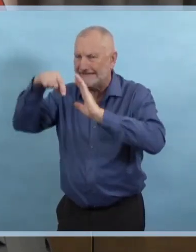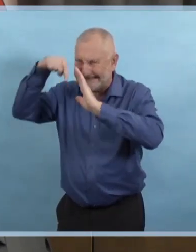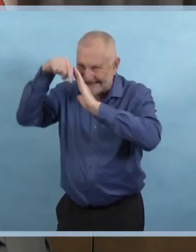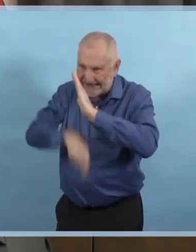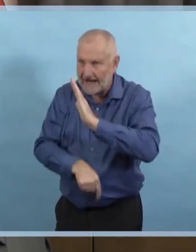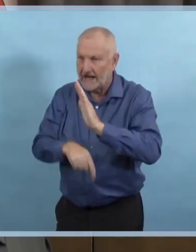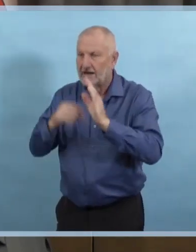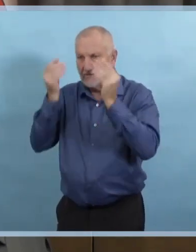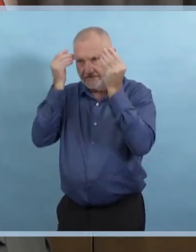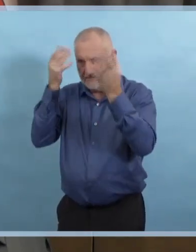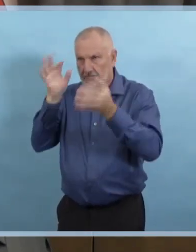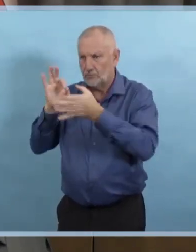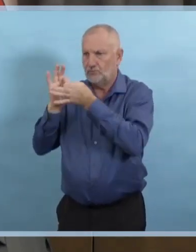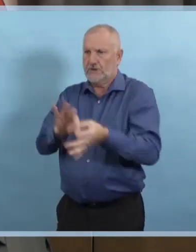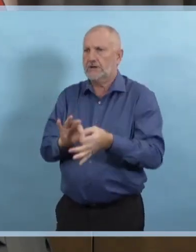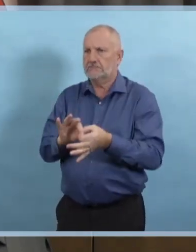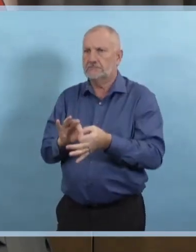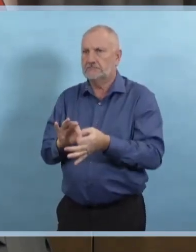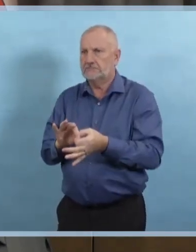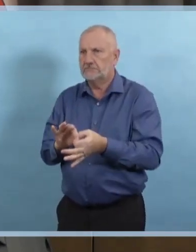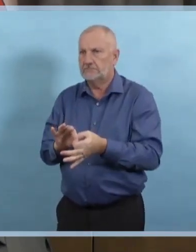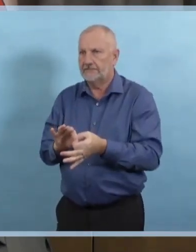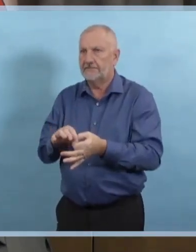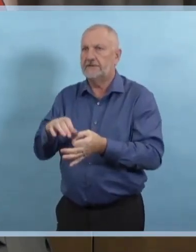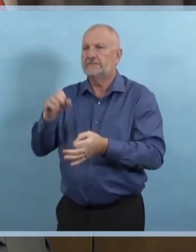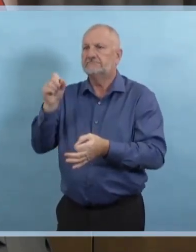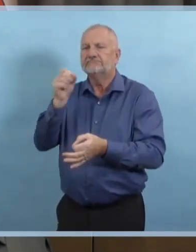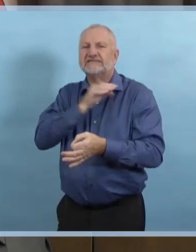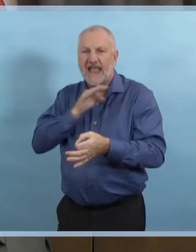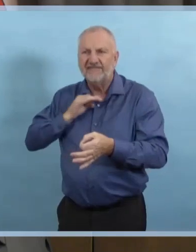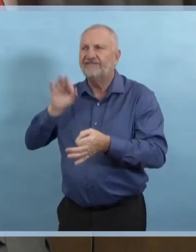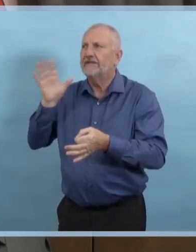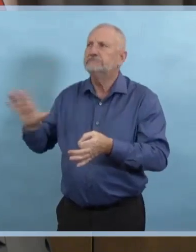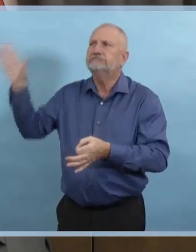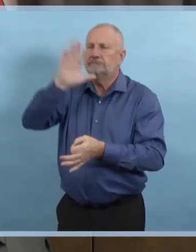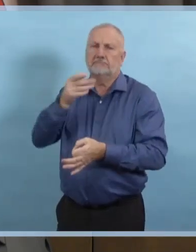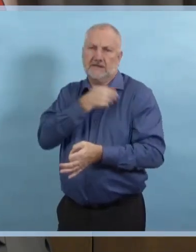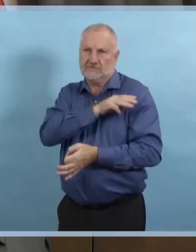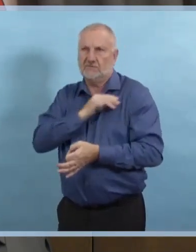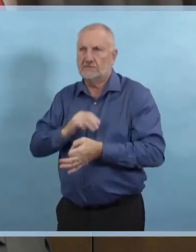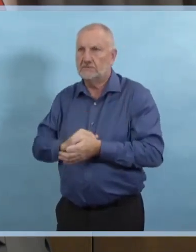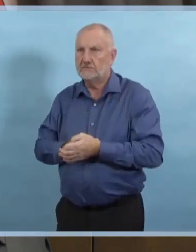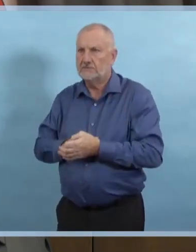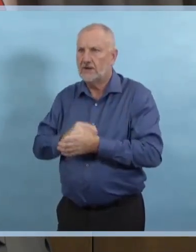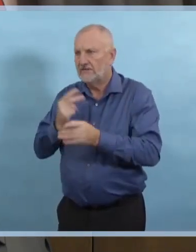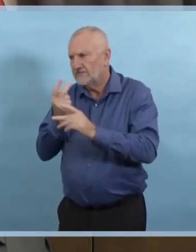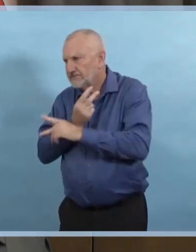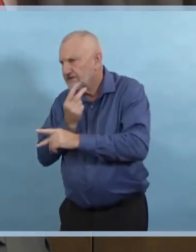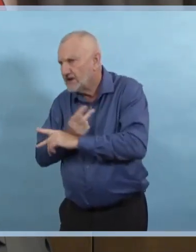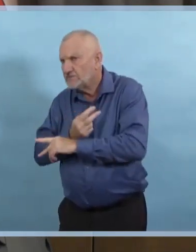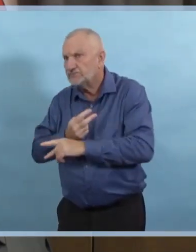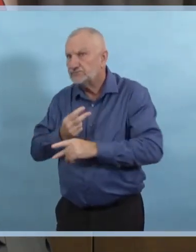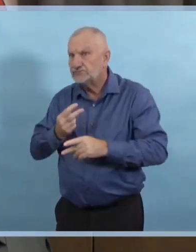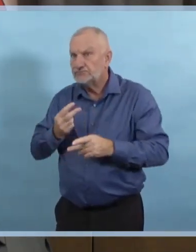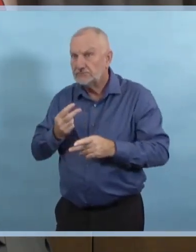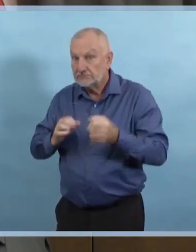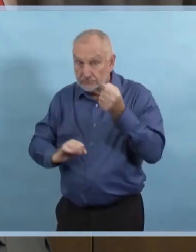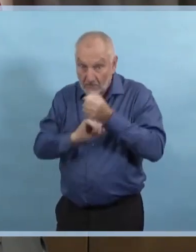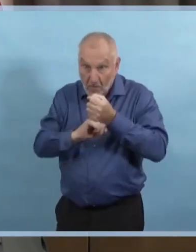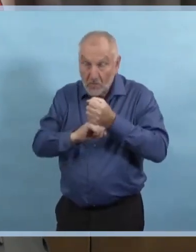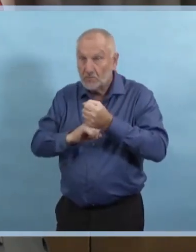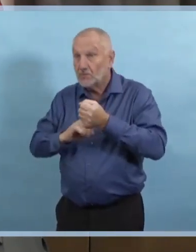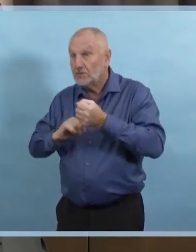améliorer la capacité et le soutien de nos employés. C'est un sujet très important et je veux être sûre d'y donner,